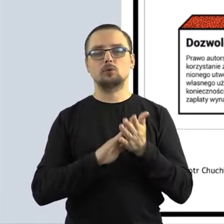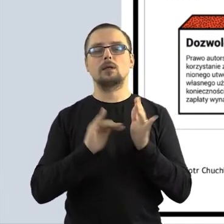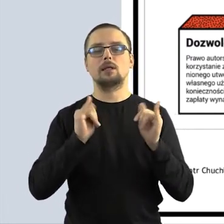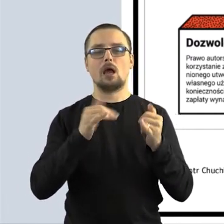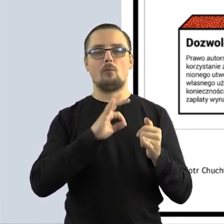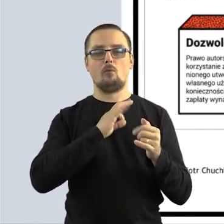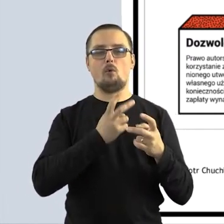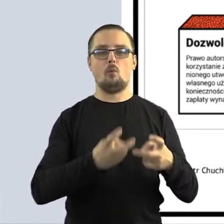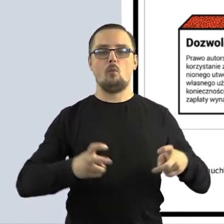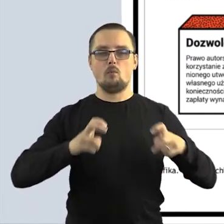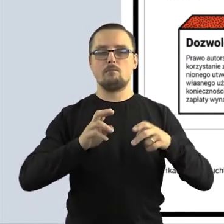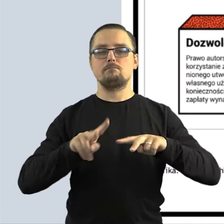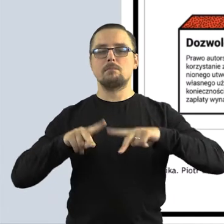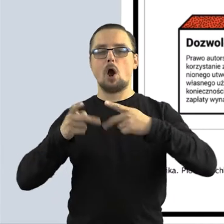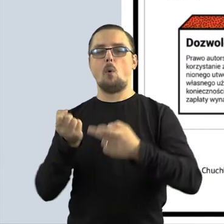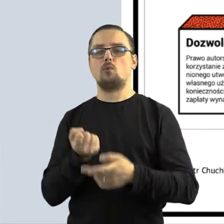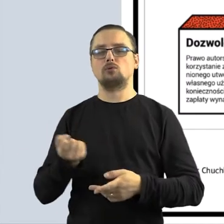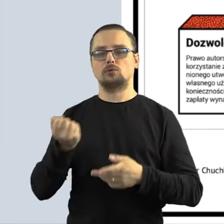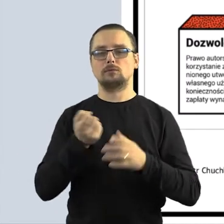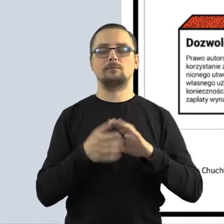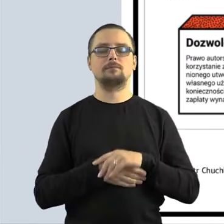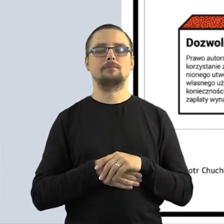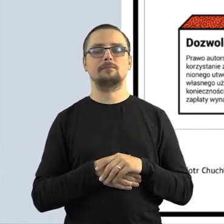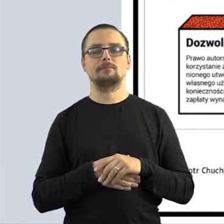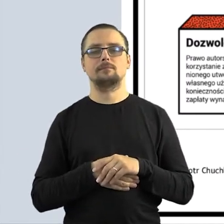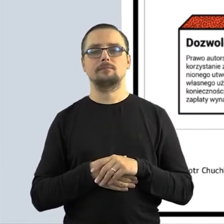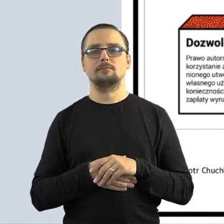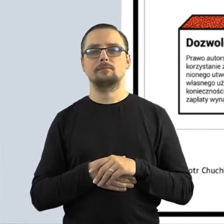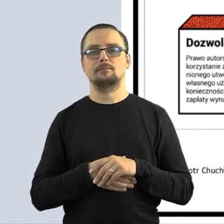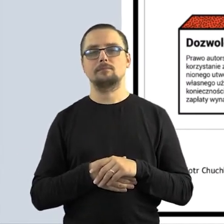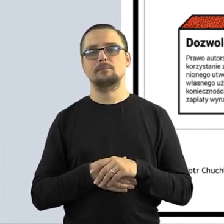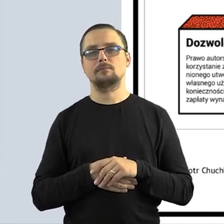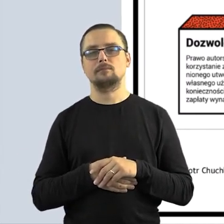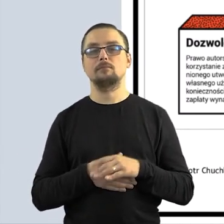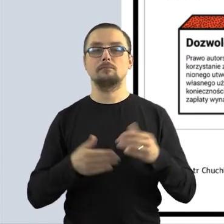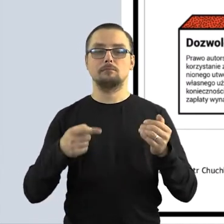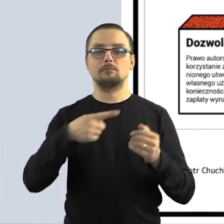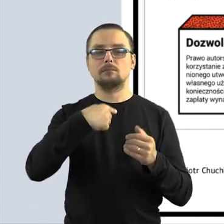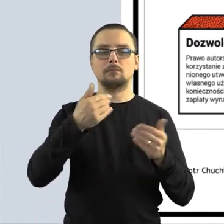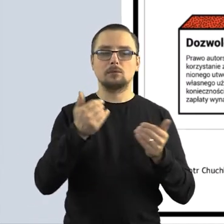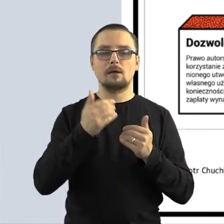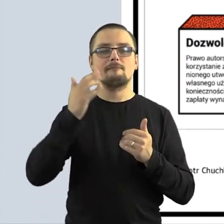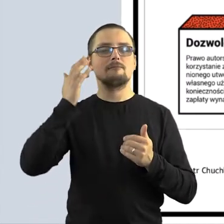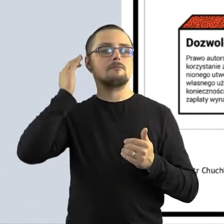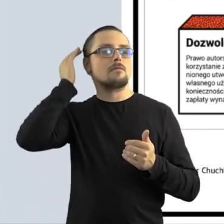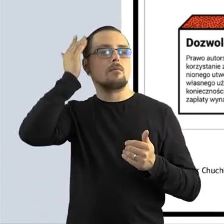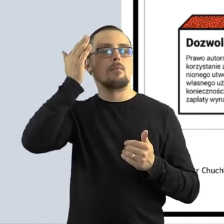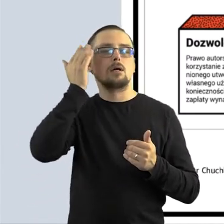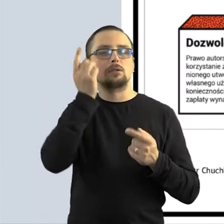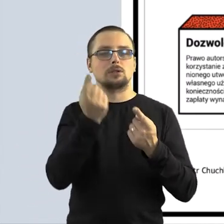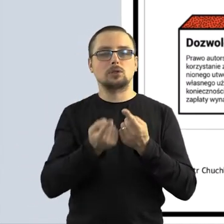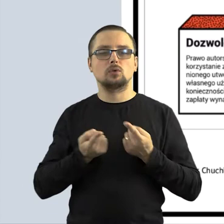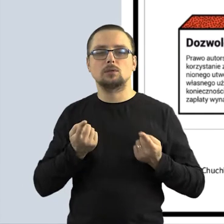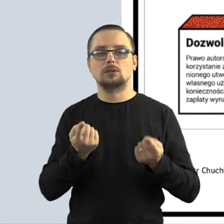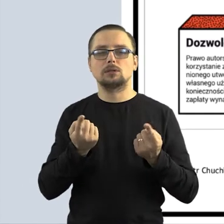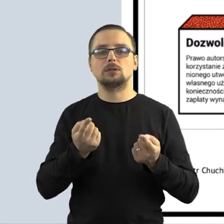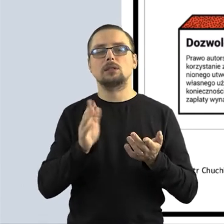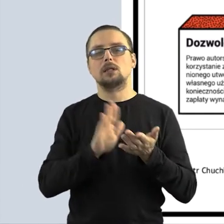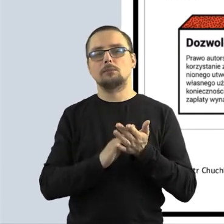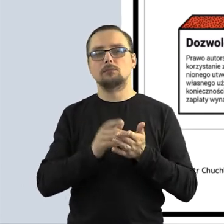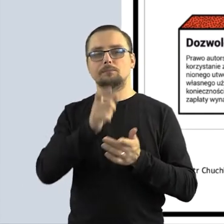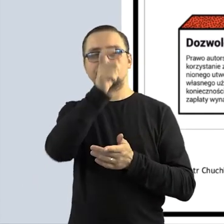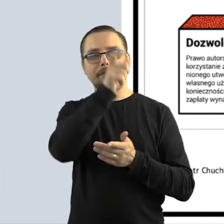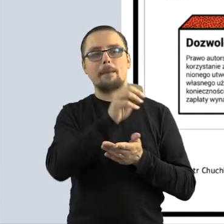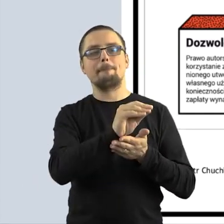będzie wykorzystywany. I tutaj w praktyce możemy sobie wyobrazić taką sytuację, że nadal jakiś pisarz jest